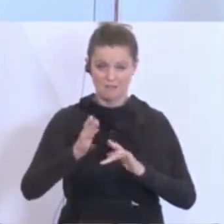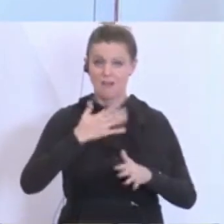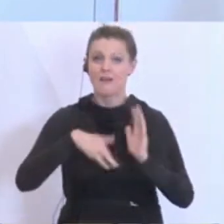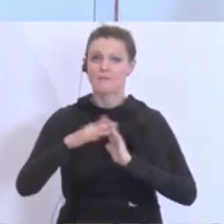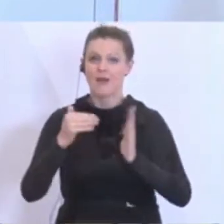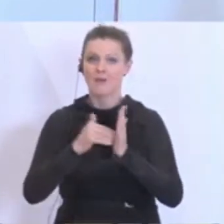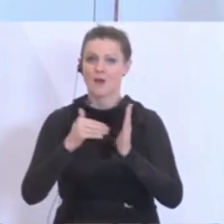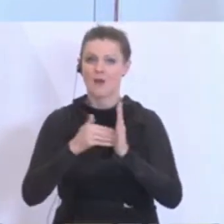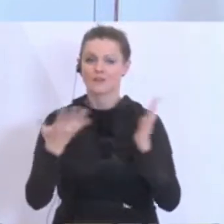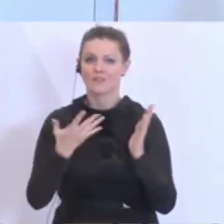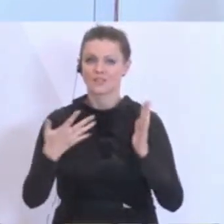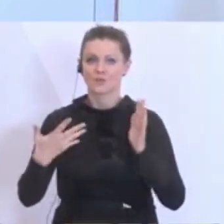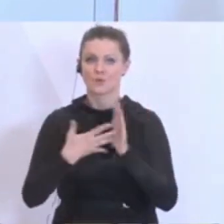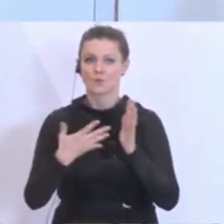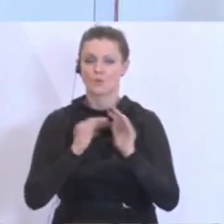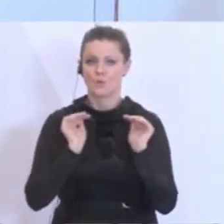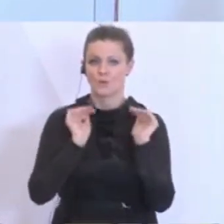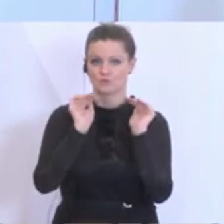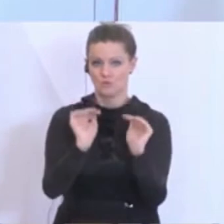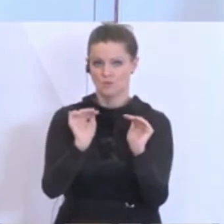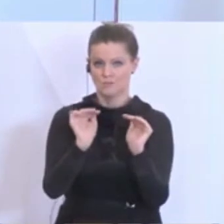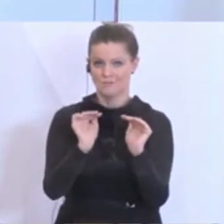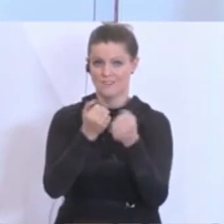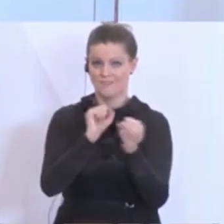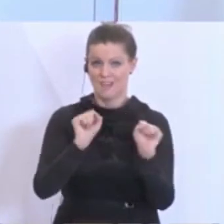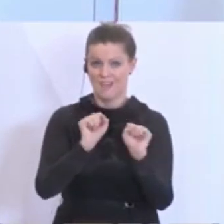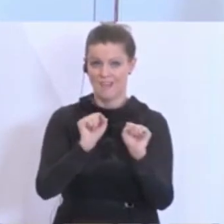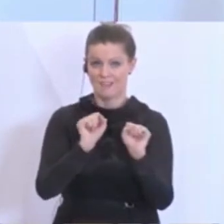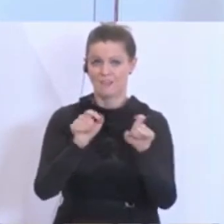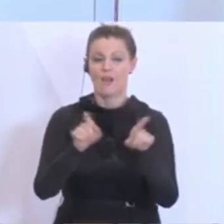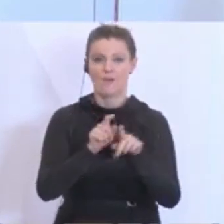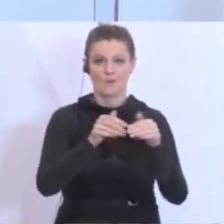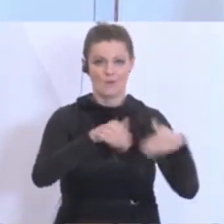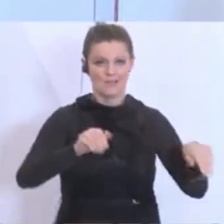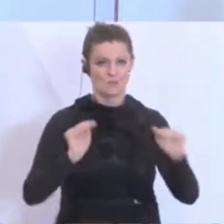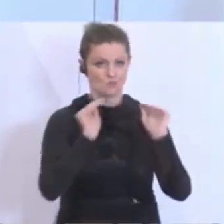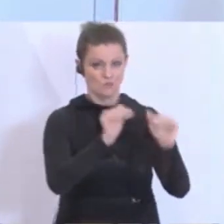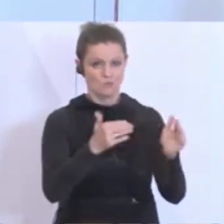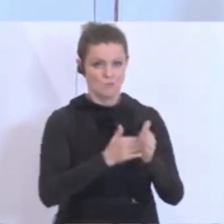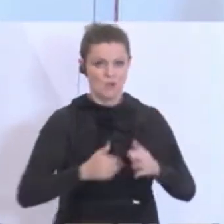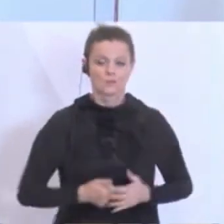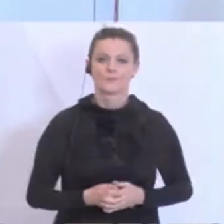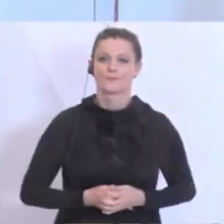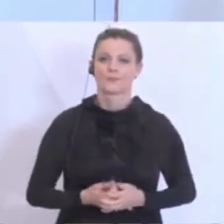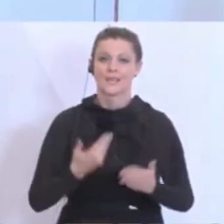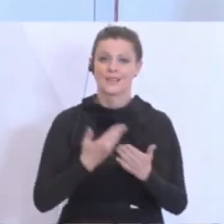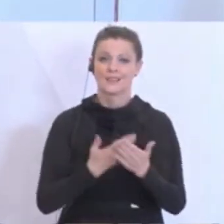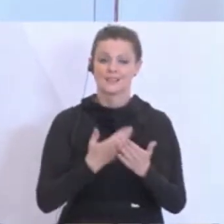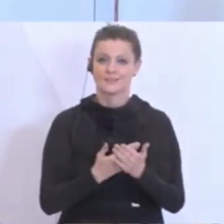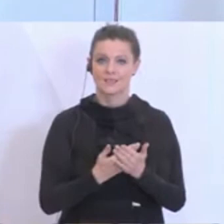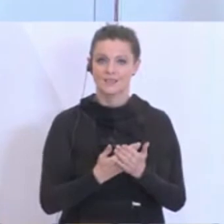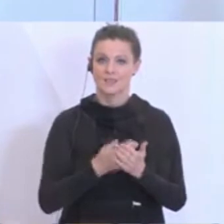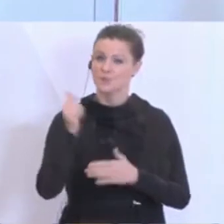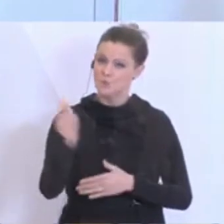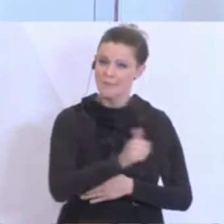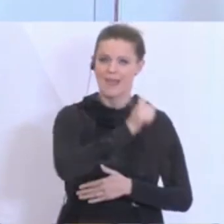unter Schutz des selbigen und insbesondere auch der Grenzen. Wir werden somit erstmals jene Männer